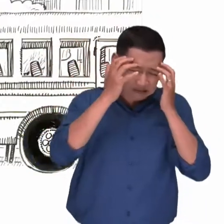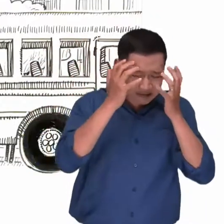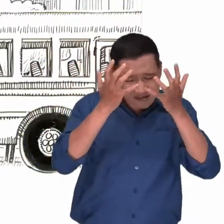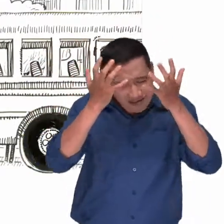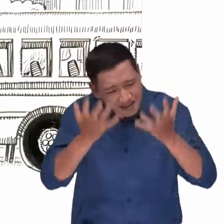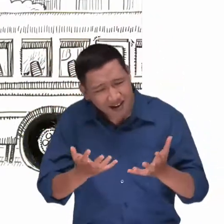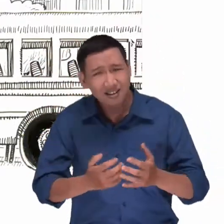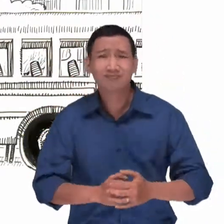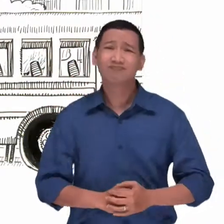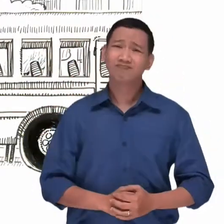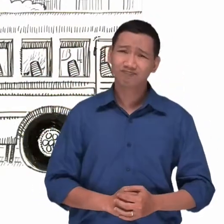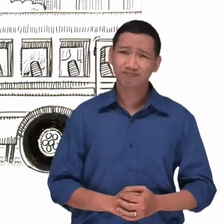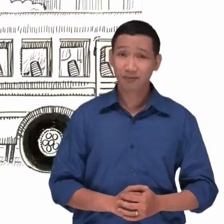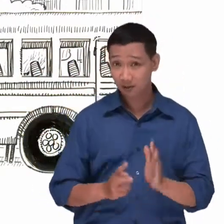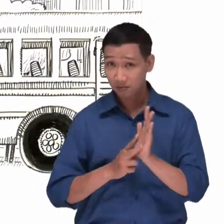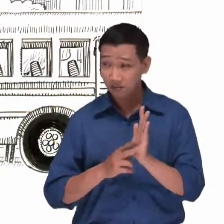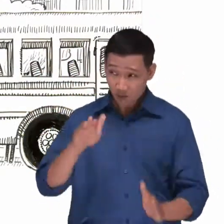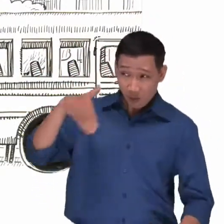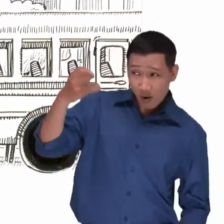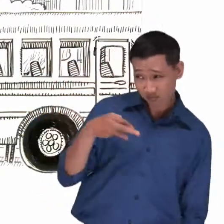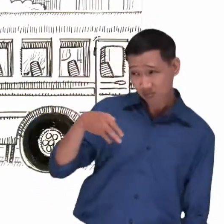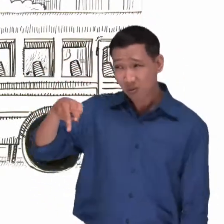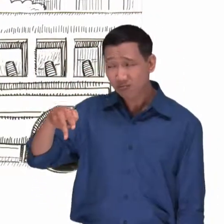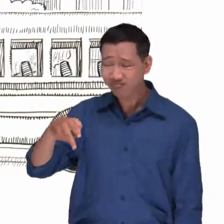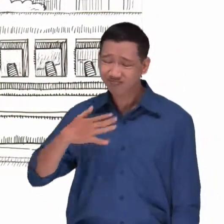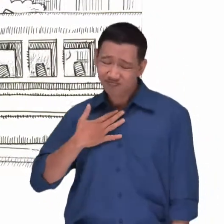Sự sợ hãi có thể khiến bạn không dám đi đâu